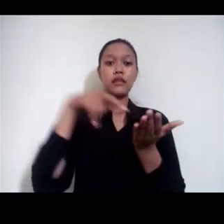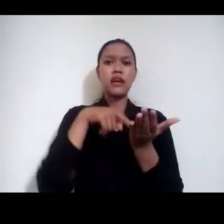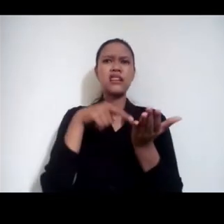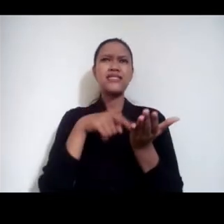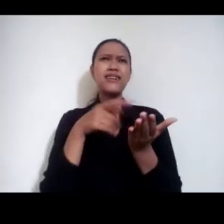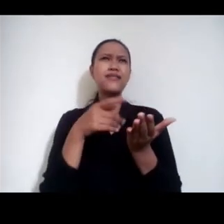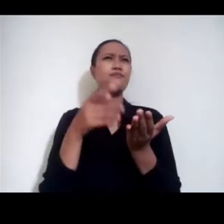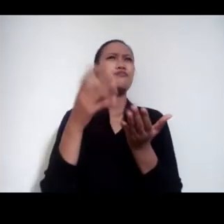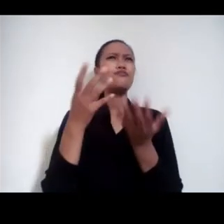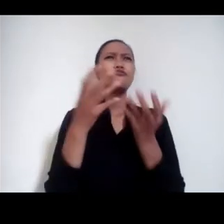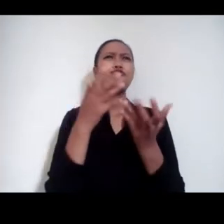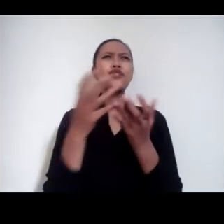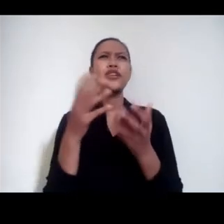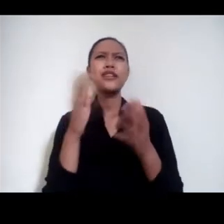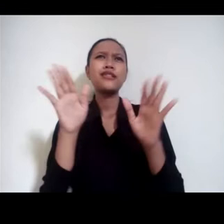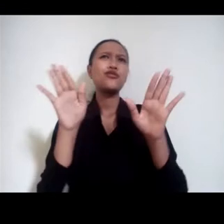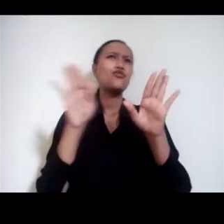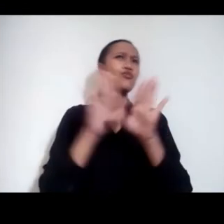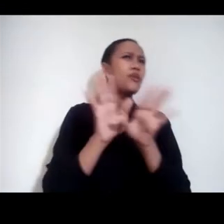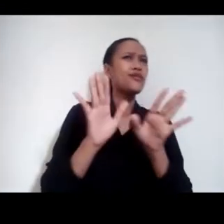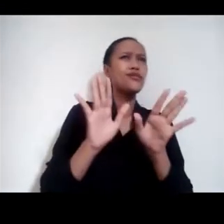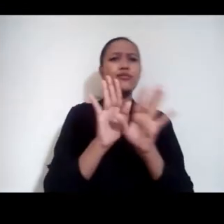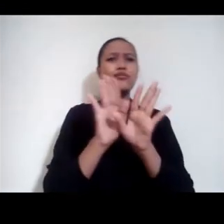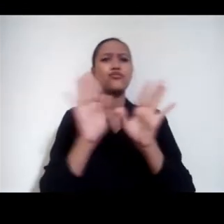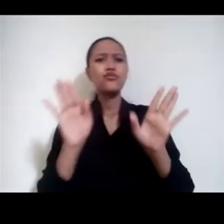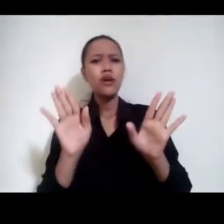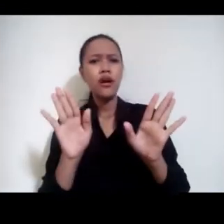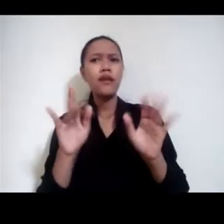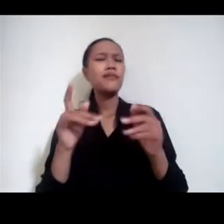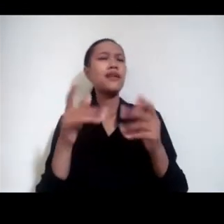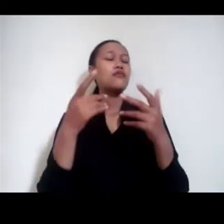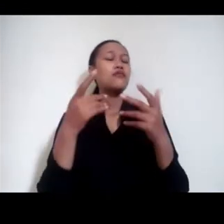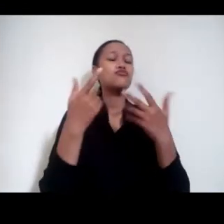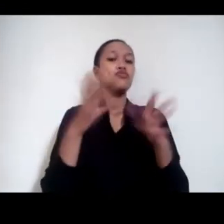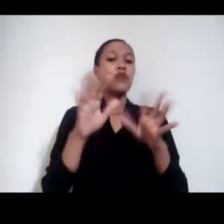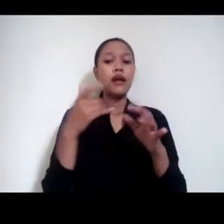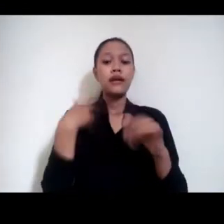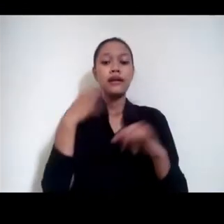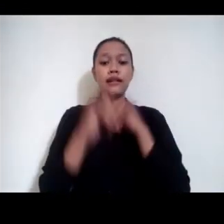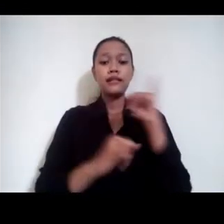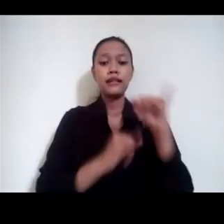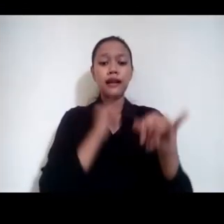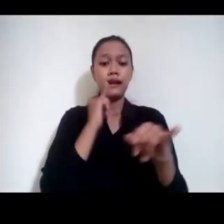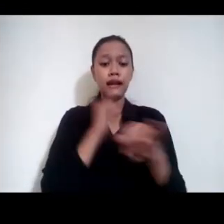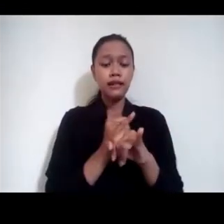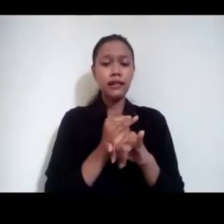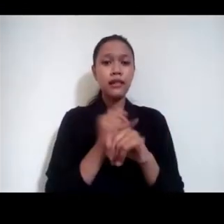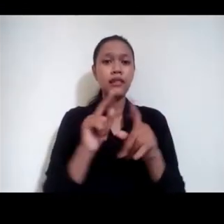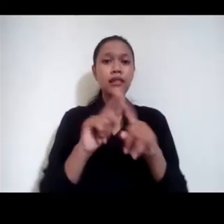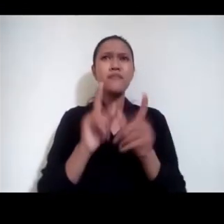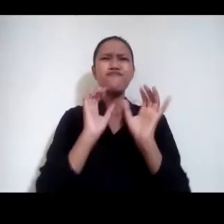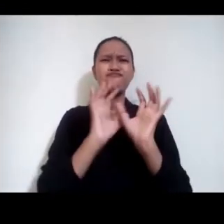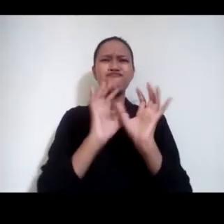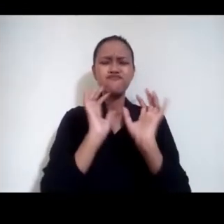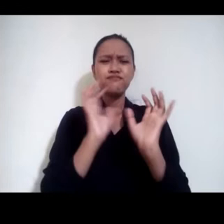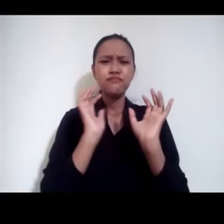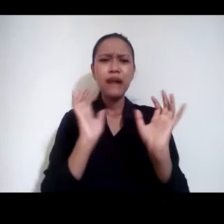Tertutup Atau Semi Terbuka Atau Data Yang Tersegah Di Internet Tapi Banyak Banget Dan Kita Nggak Bisa